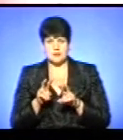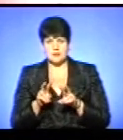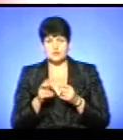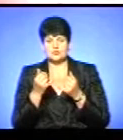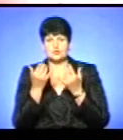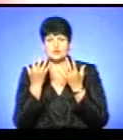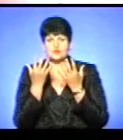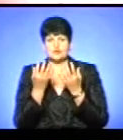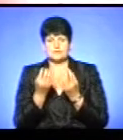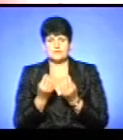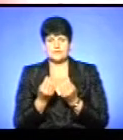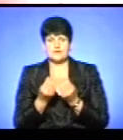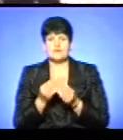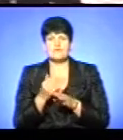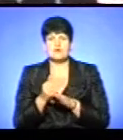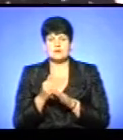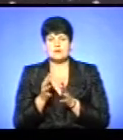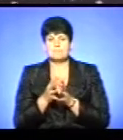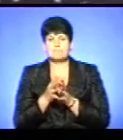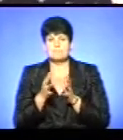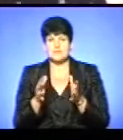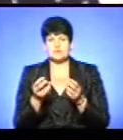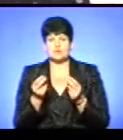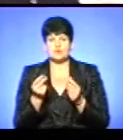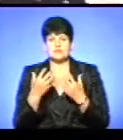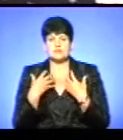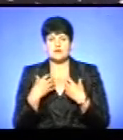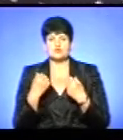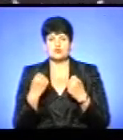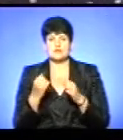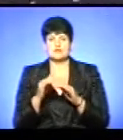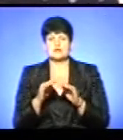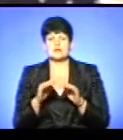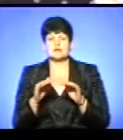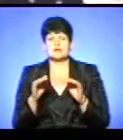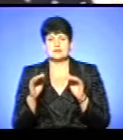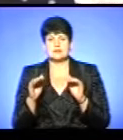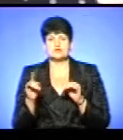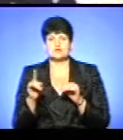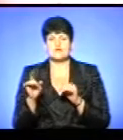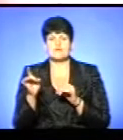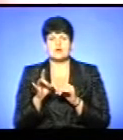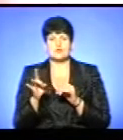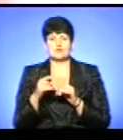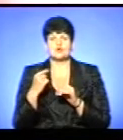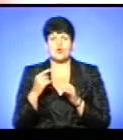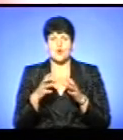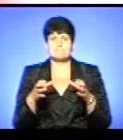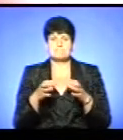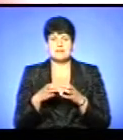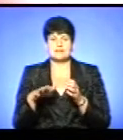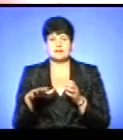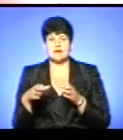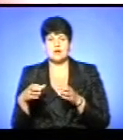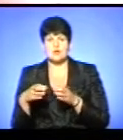на сьогоднішній час виділено набагато більше коштів на оздоровлення дітей, що в районах, що в об'єднаних територіальних